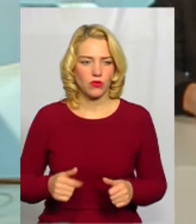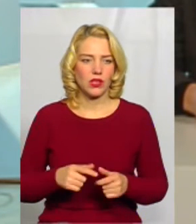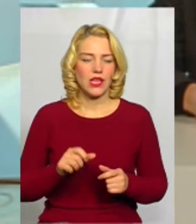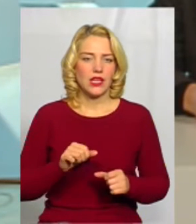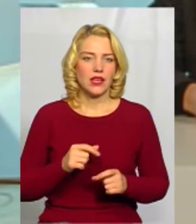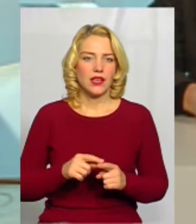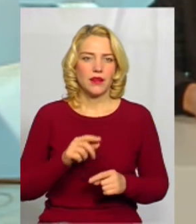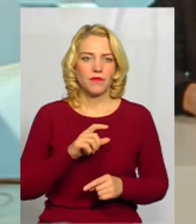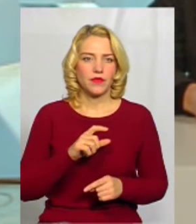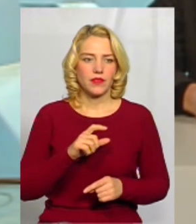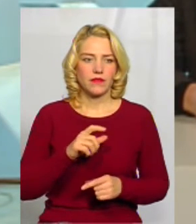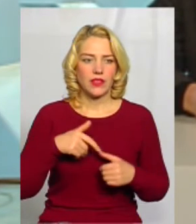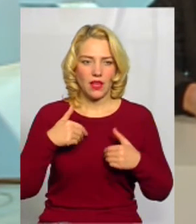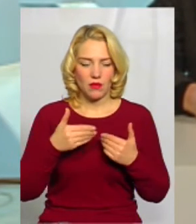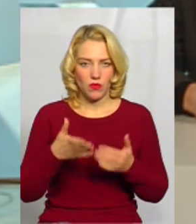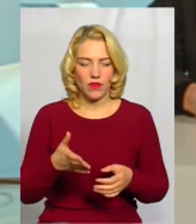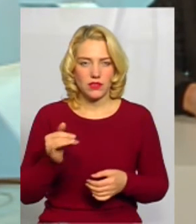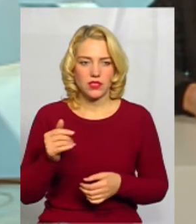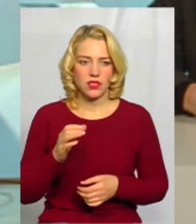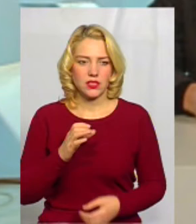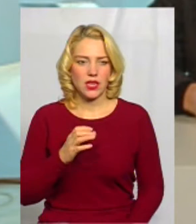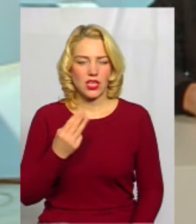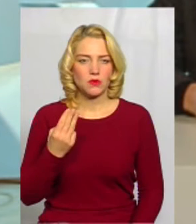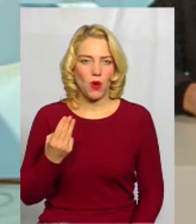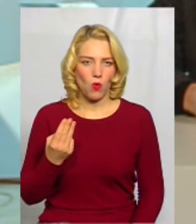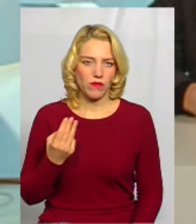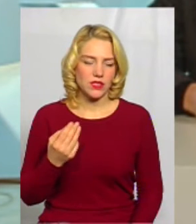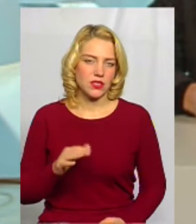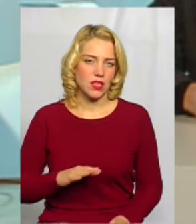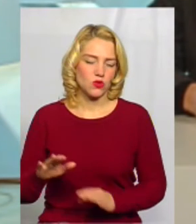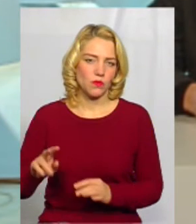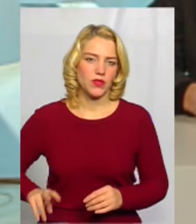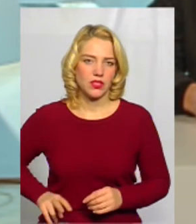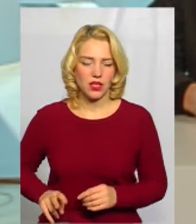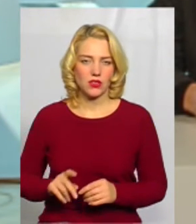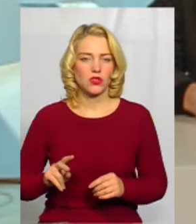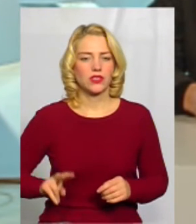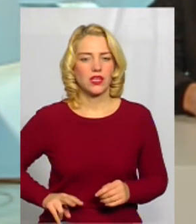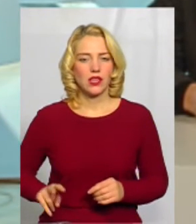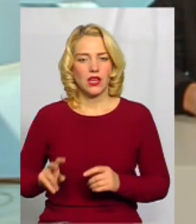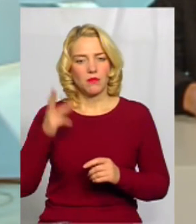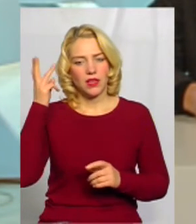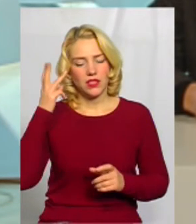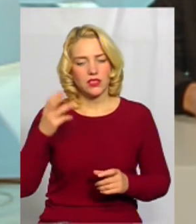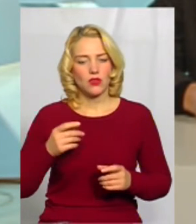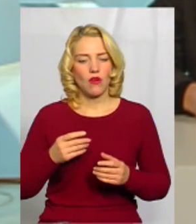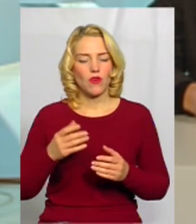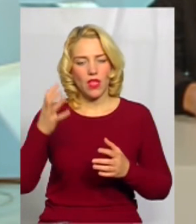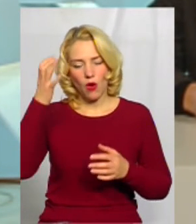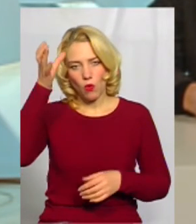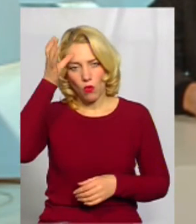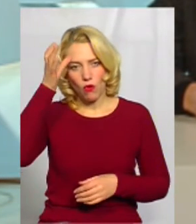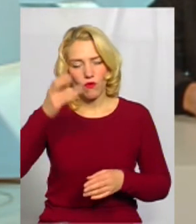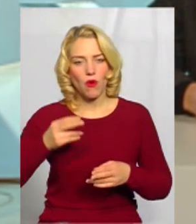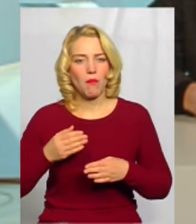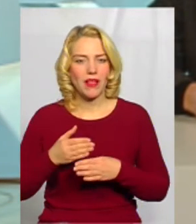Вітаю вас, пане Олеже. Добрий вечір. І Сергій Шпаковський, заступник директора Хмельницького обласного науково-методичного центру